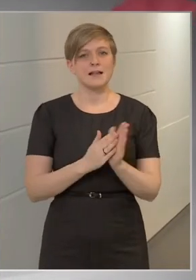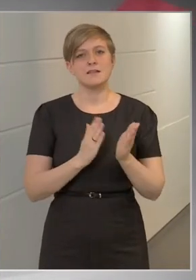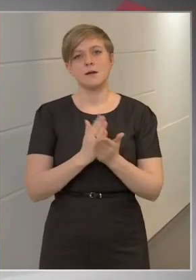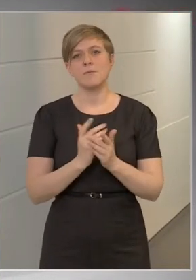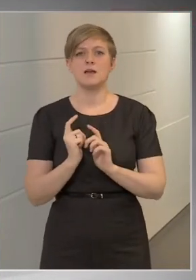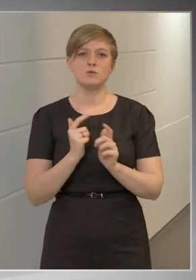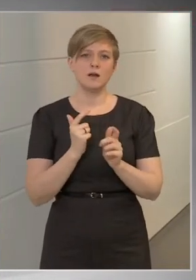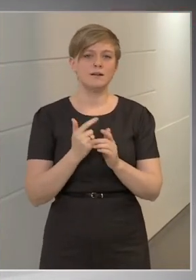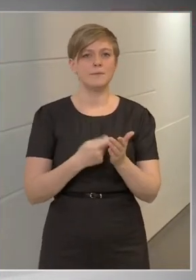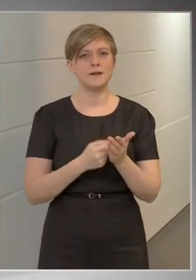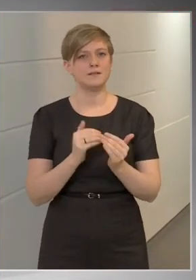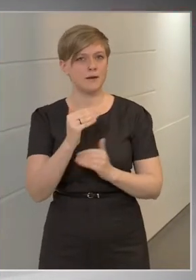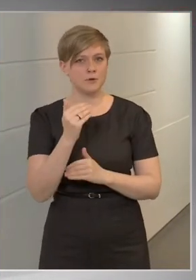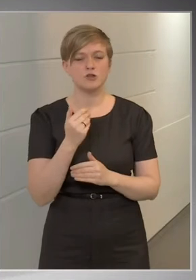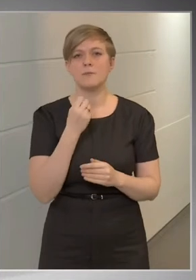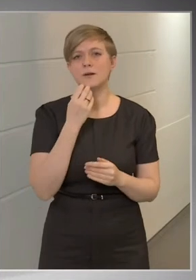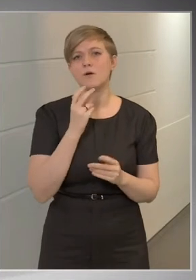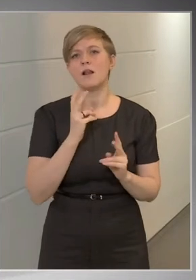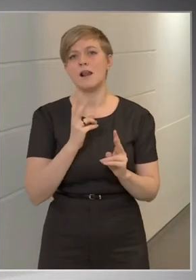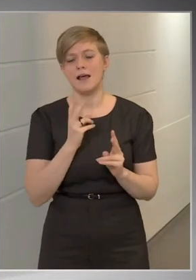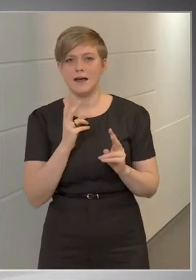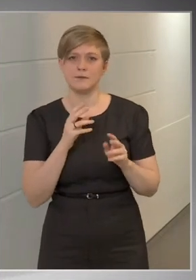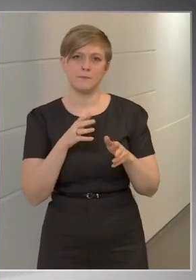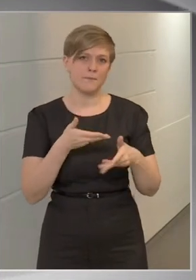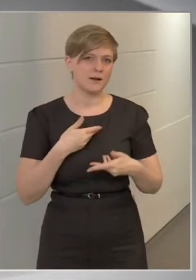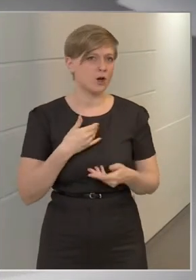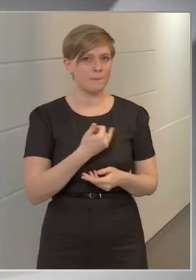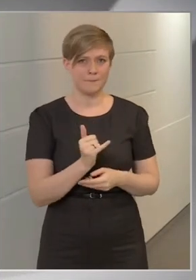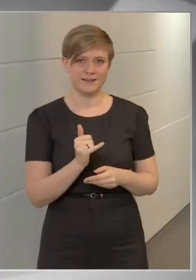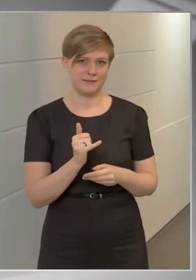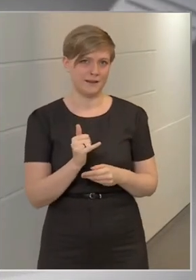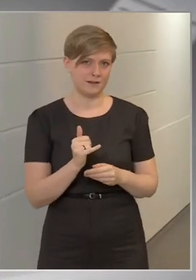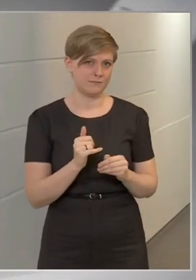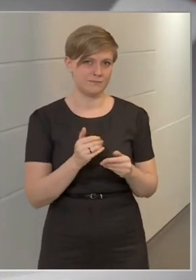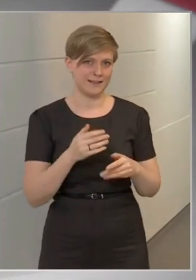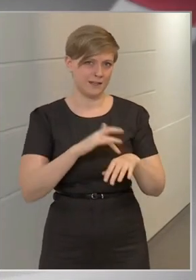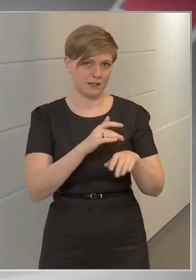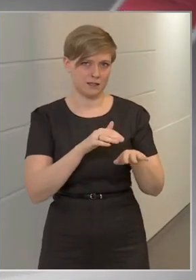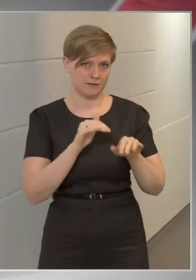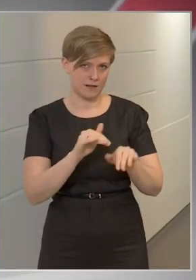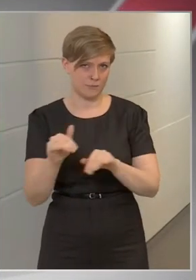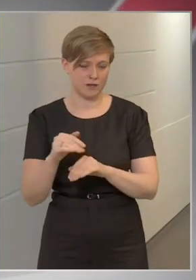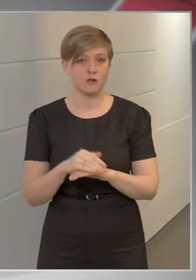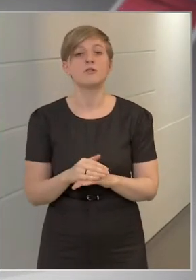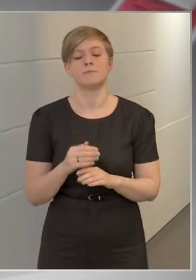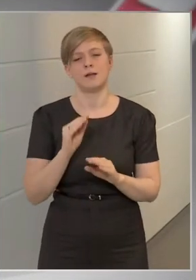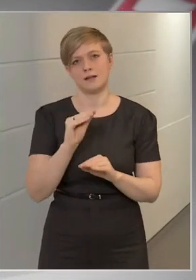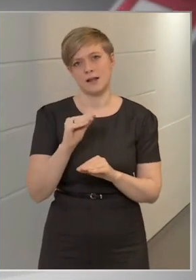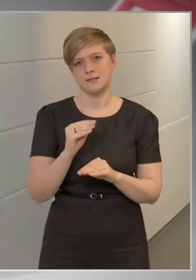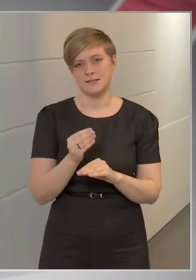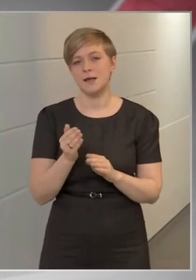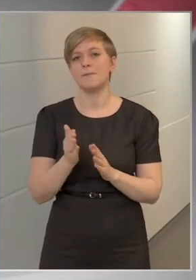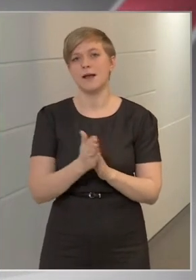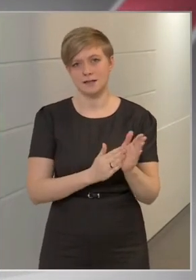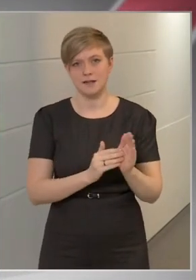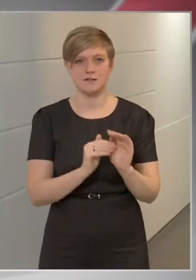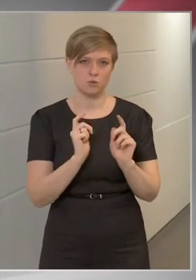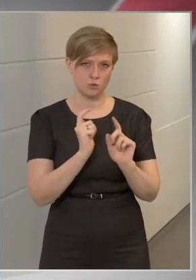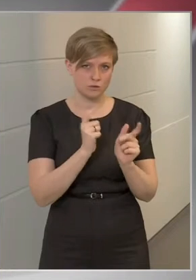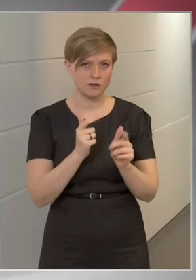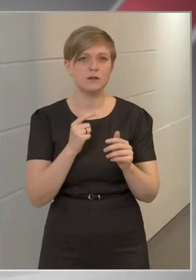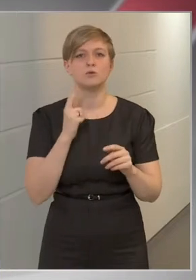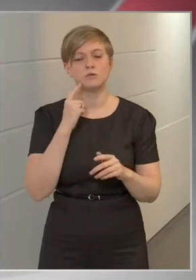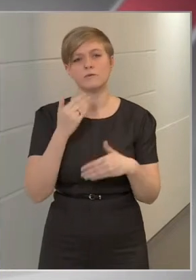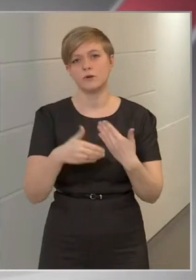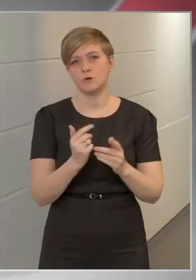a bértámogatásokat, mikor kaphatja azt meg minden érintett? Mint jeleztem, elkezdtük utalni, és folyamatosan